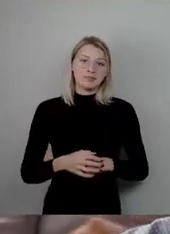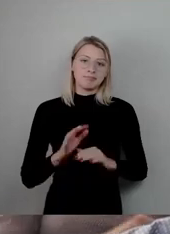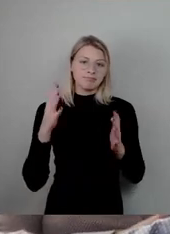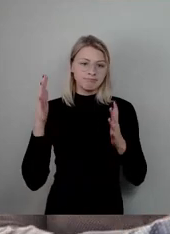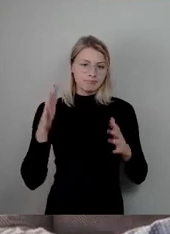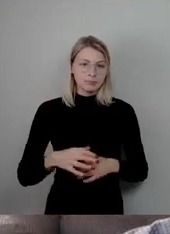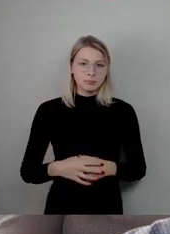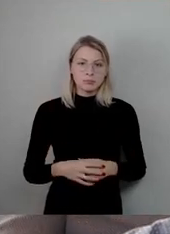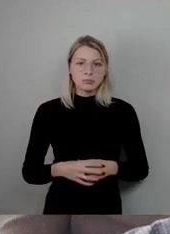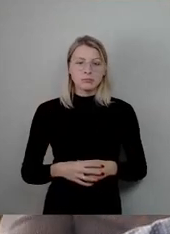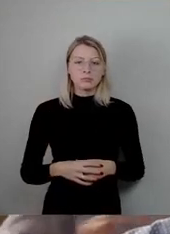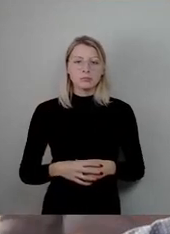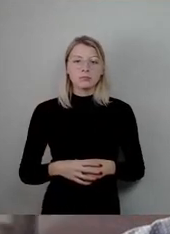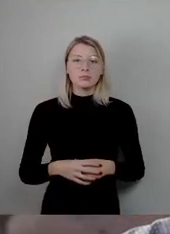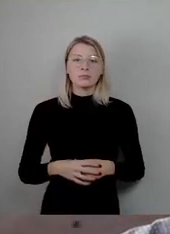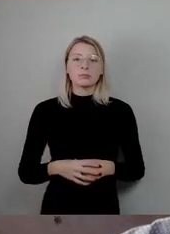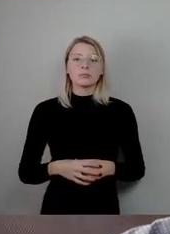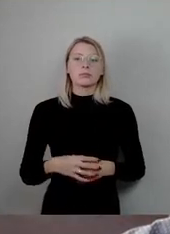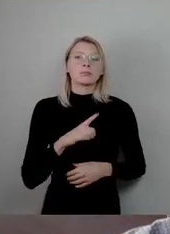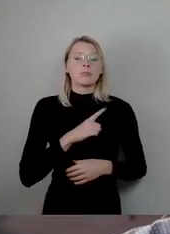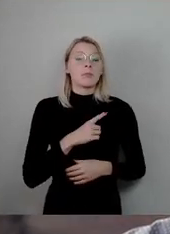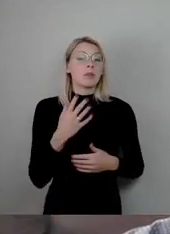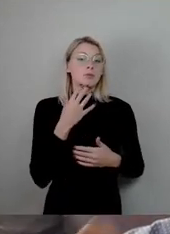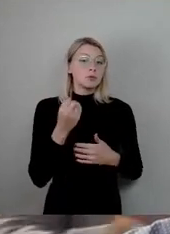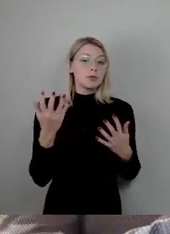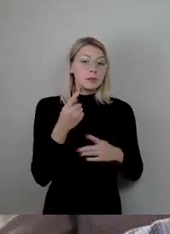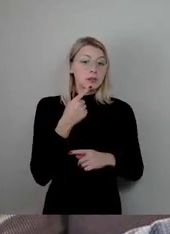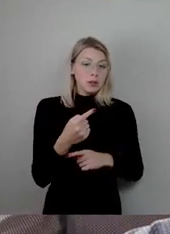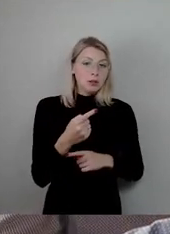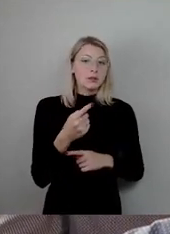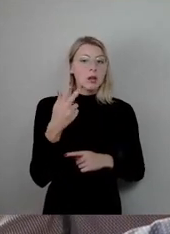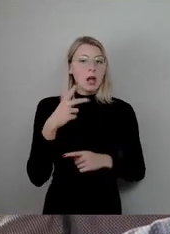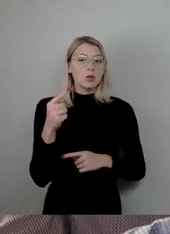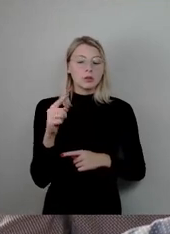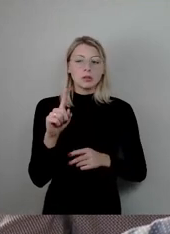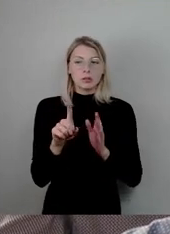Aber was ich sagen wollte, der Herr Plötze hat mir ja selber die Vorlage nochmal gezeigt,